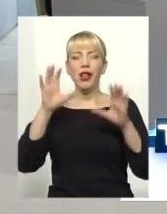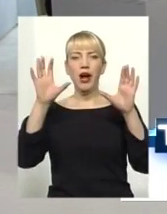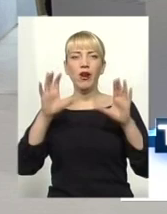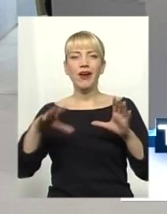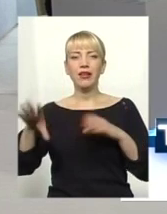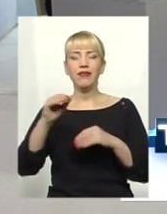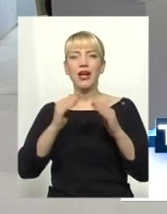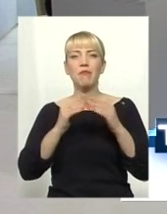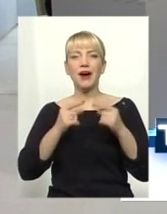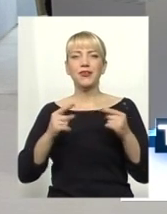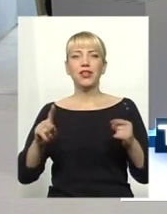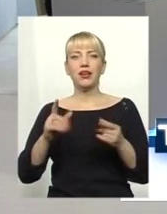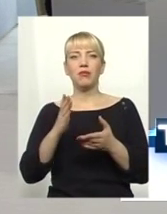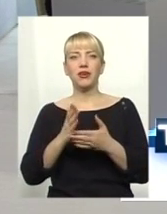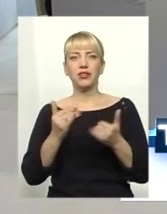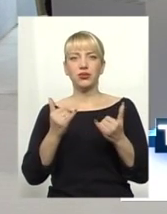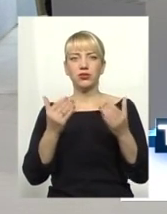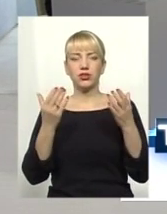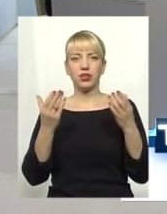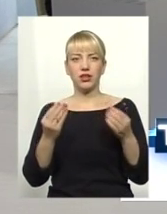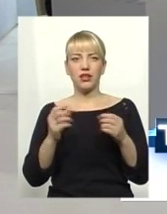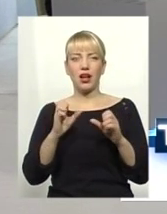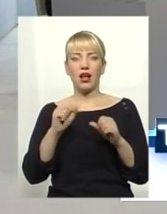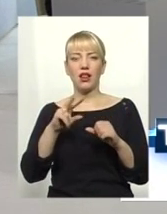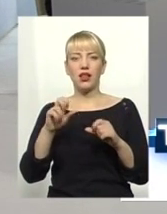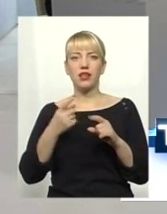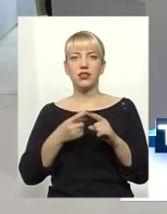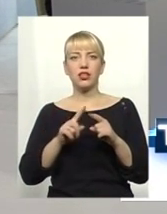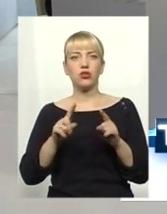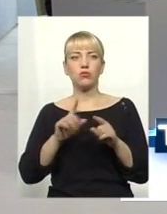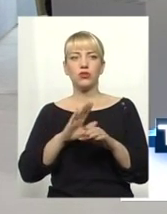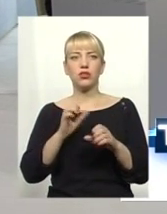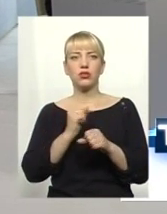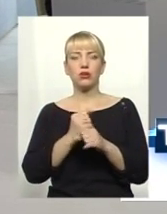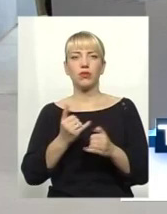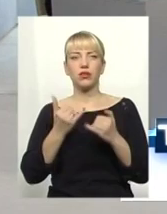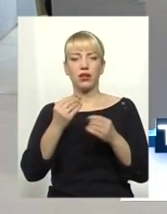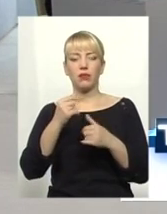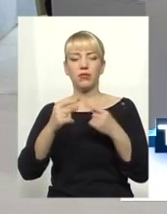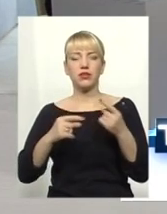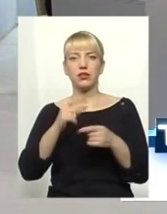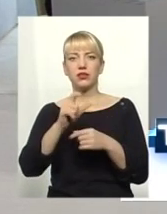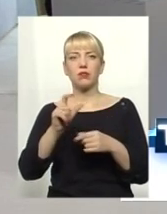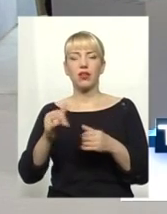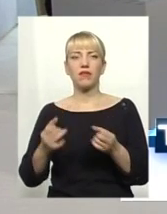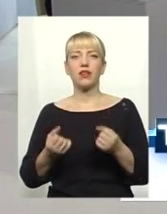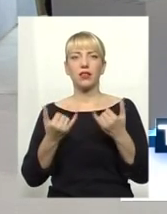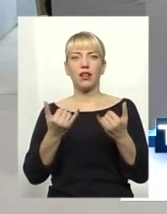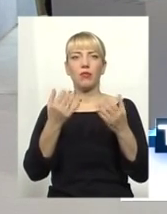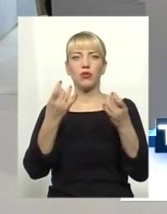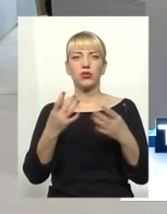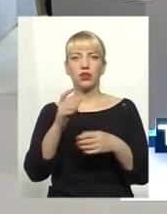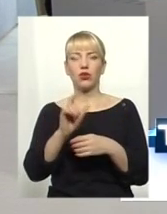яке вони мають на сьогоднішній день, але чомусь це не зроблено для бізнесменів, для простих громадян. Сьогодні